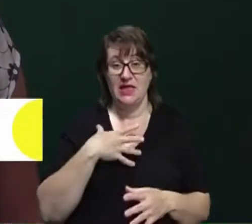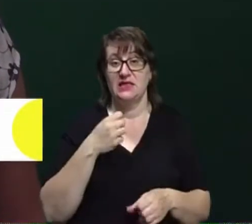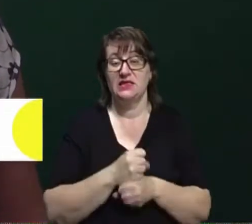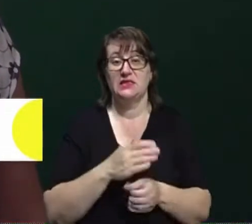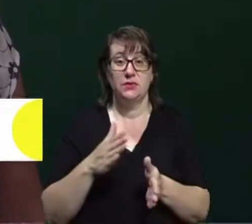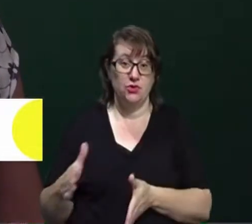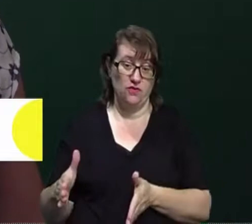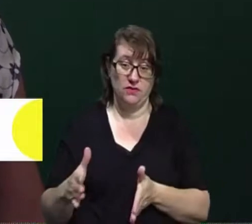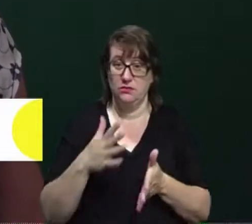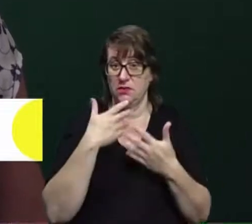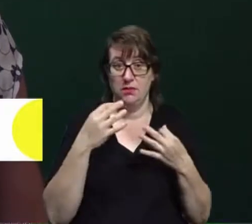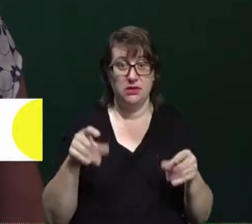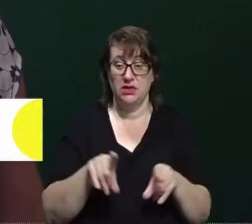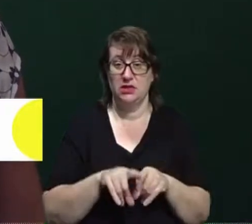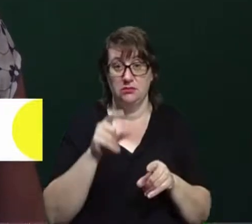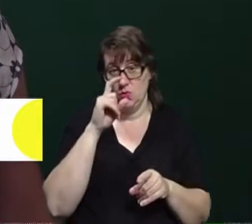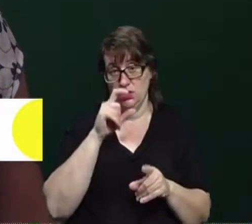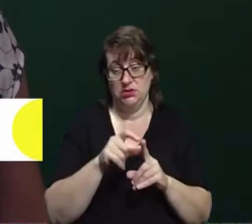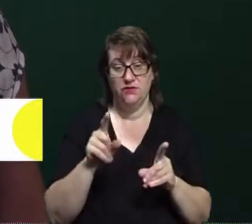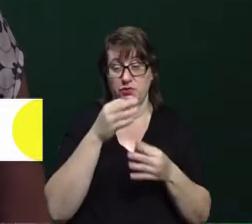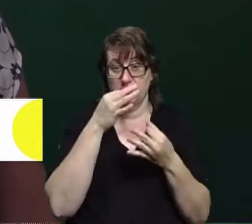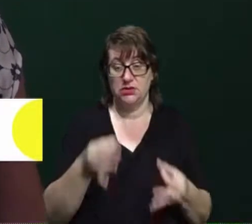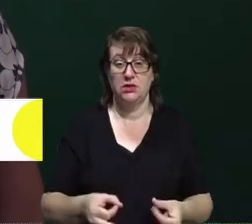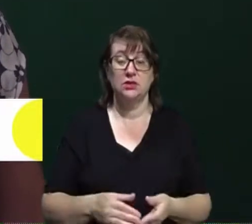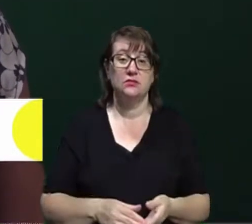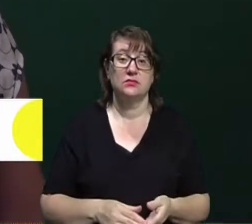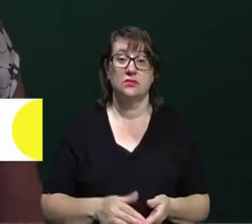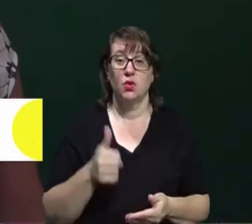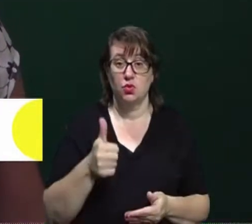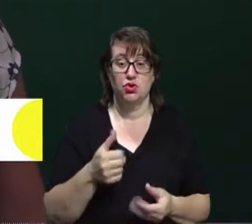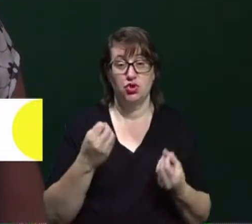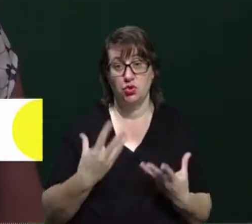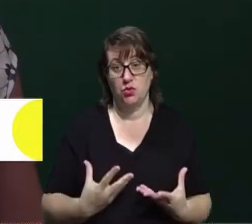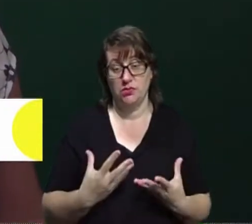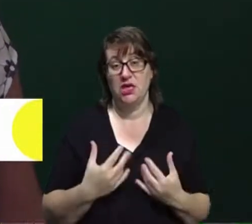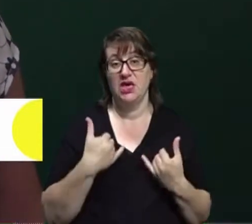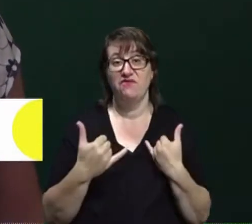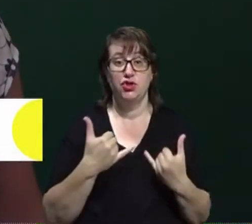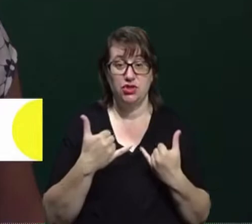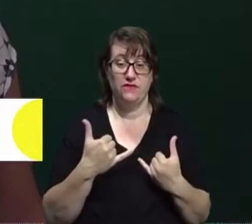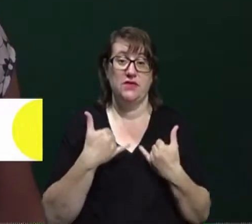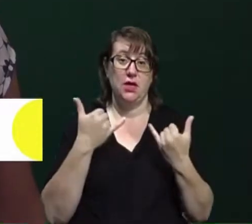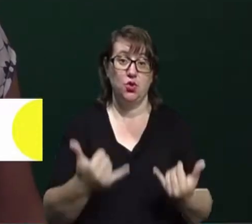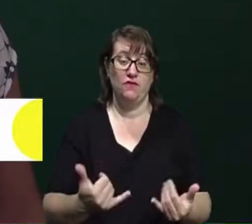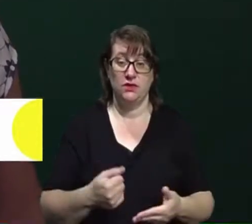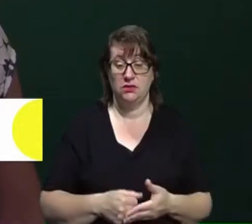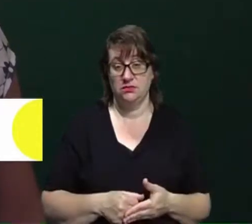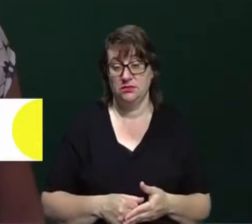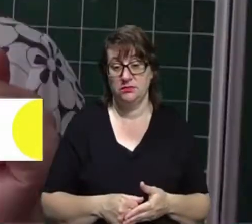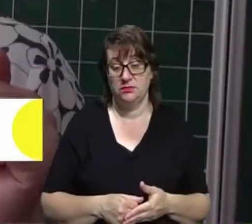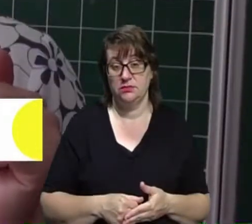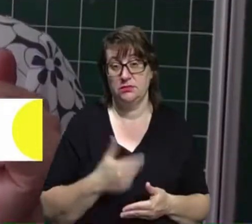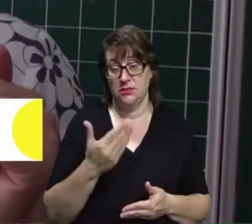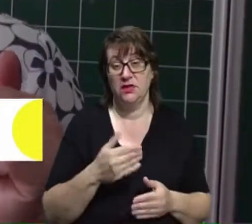Немає таких поганих слів, щоб про нього щось сказати. Хороший, скромний, вічливий, тактовний. Він поважав